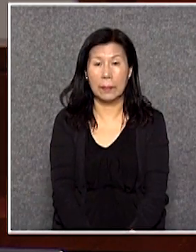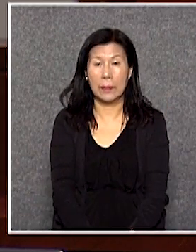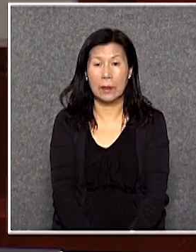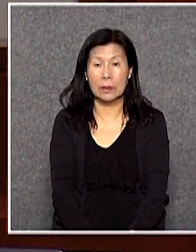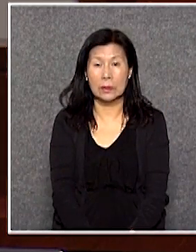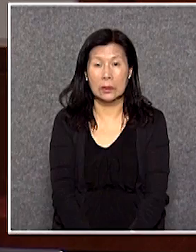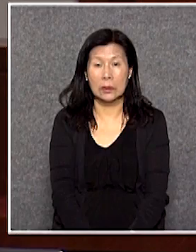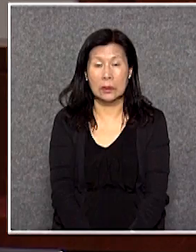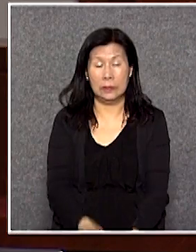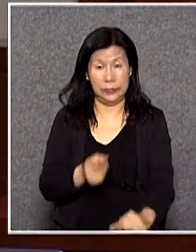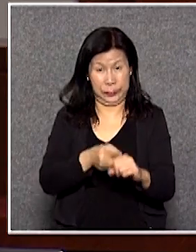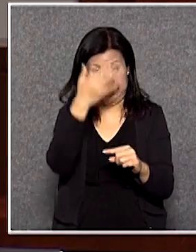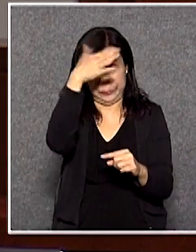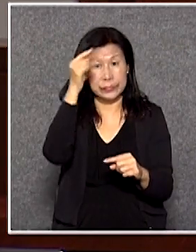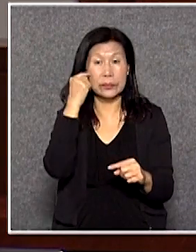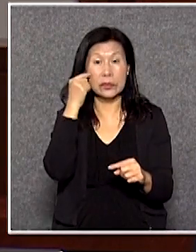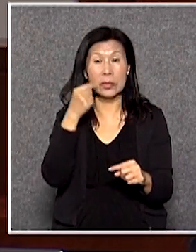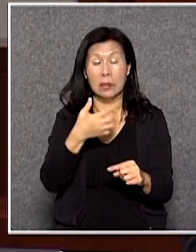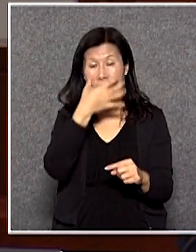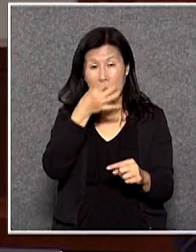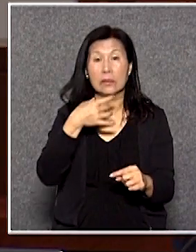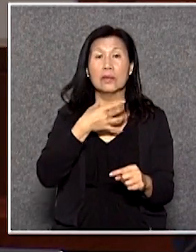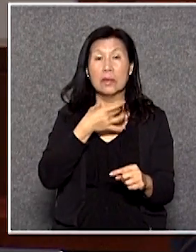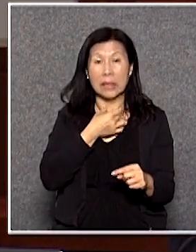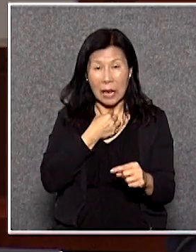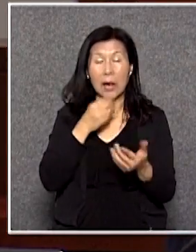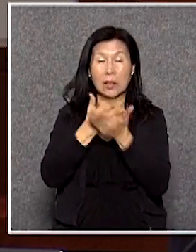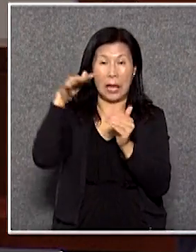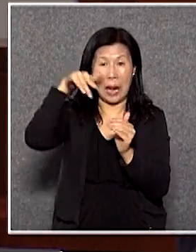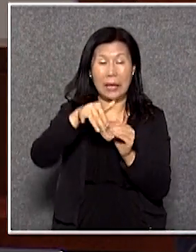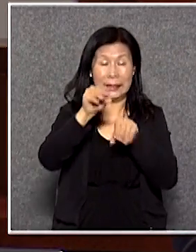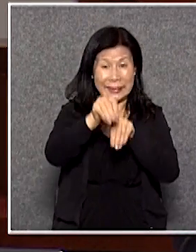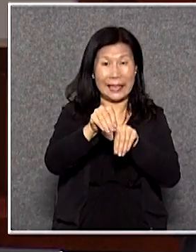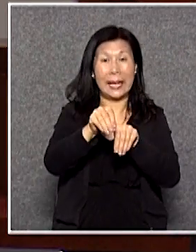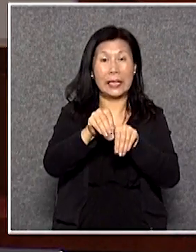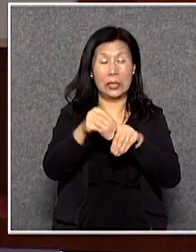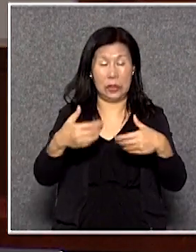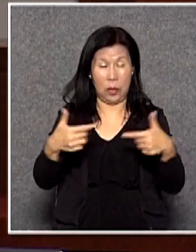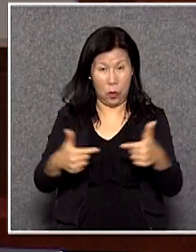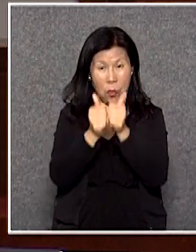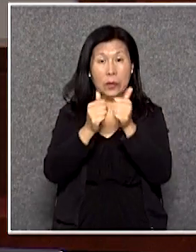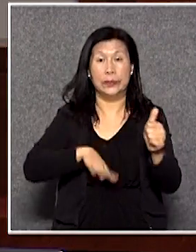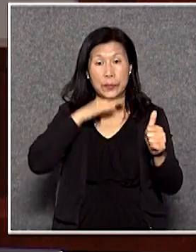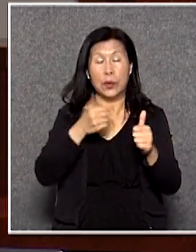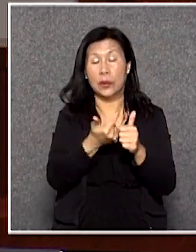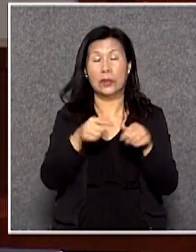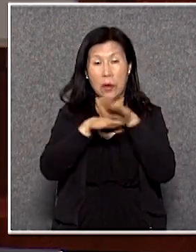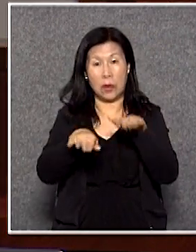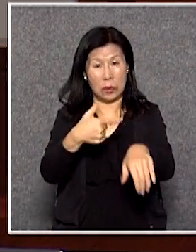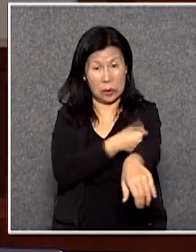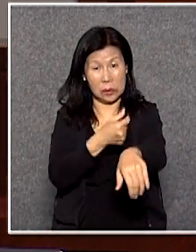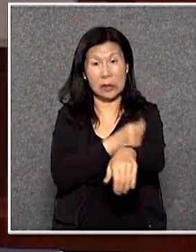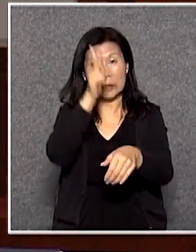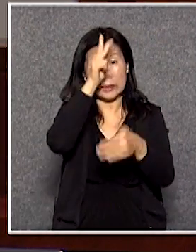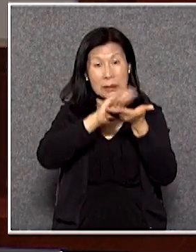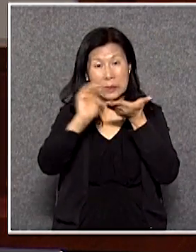當然我們明白要在流感高峰期之前訂購足夠有安全的疫苗這是不容易的衛生室每年